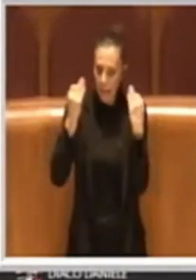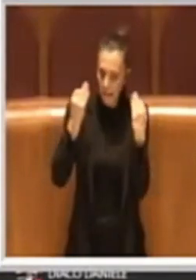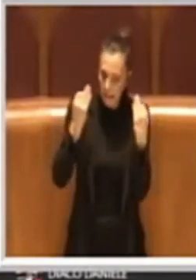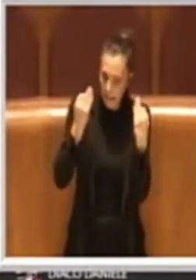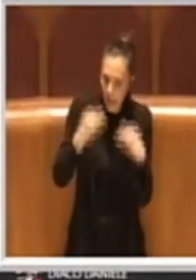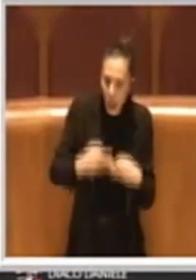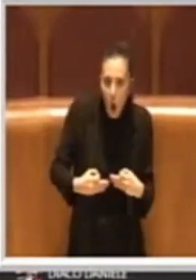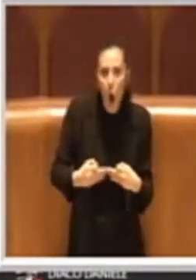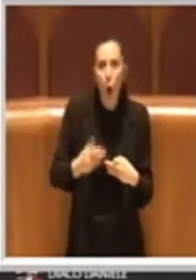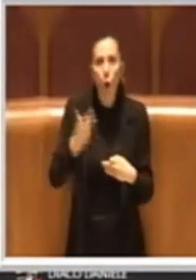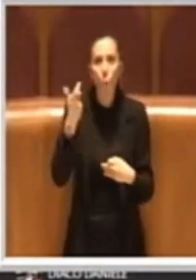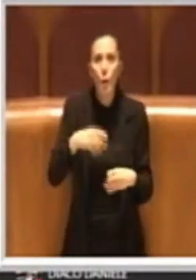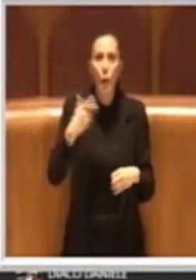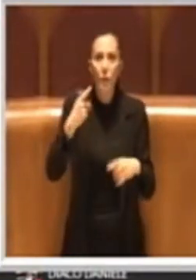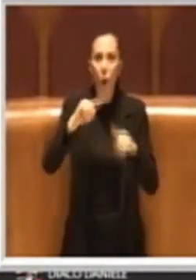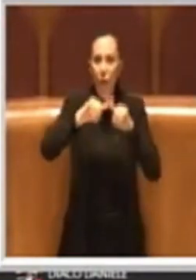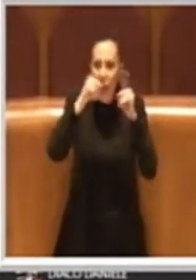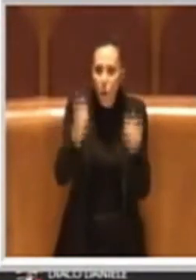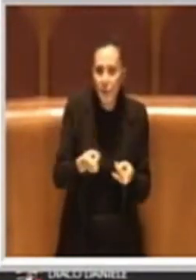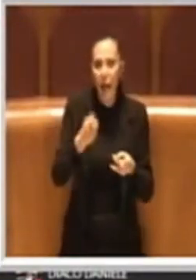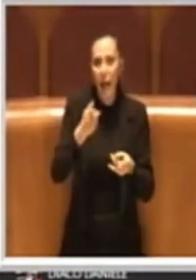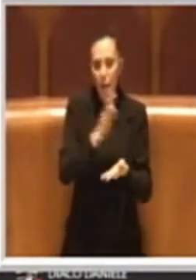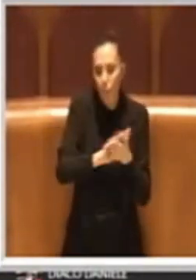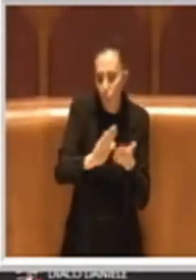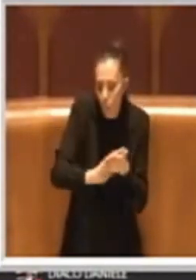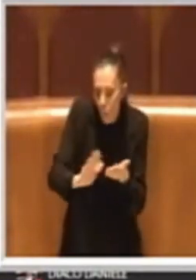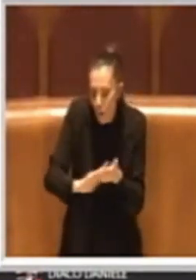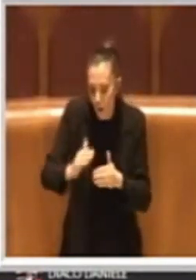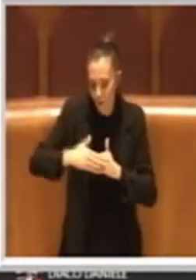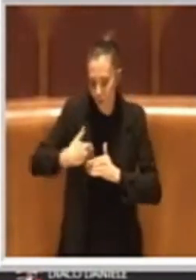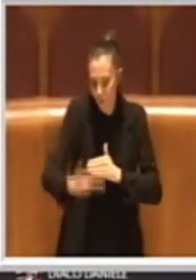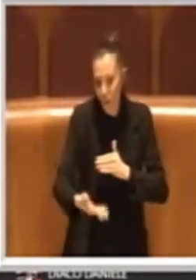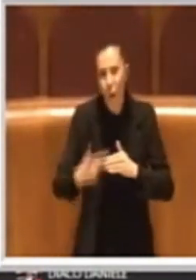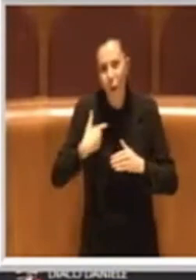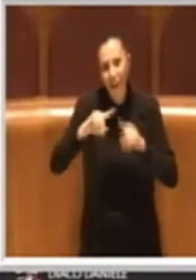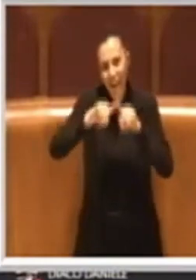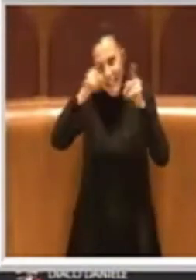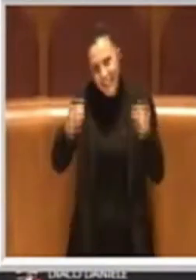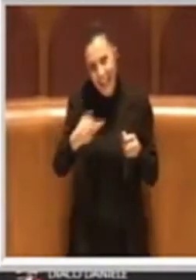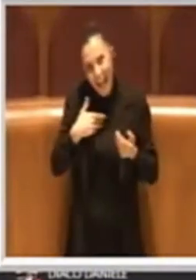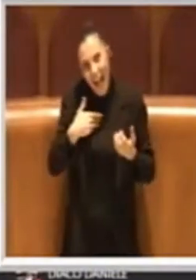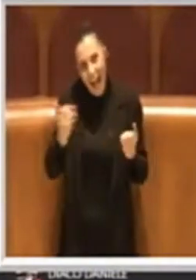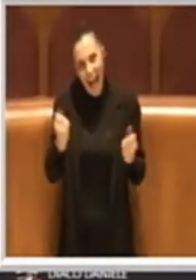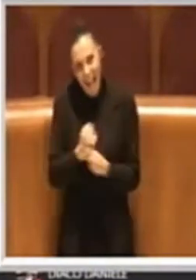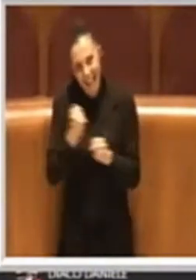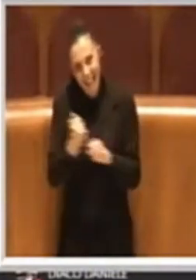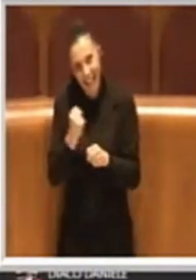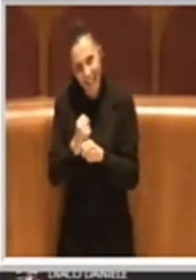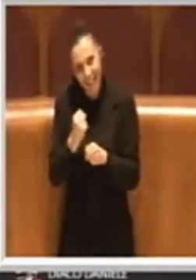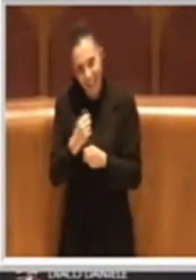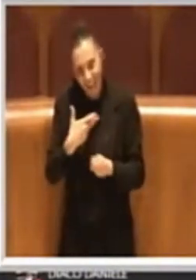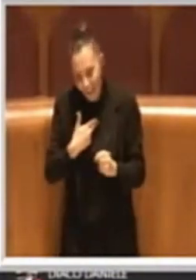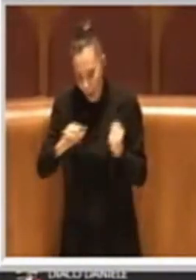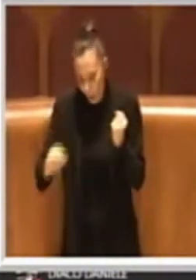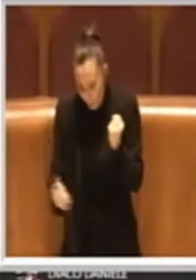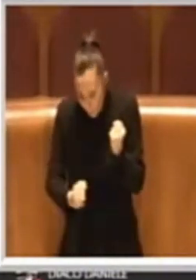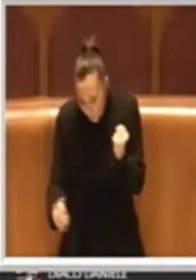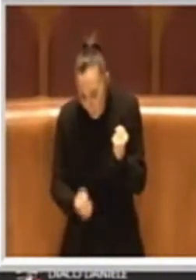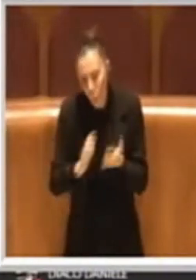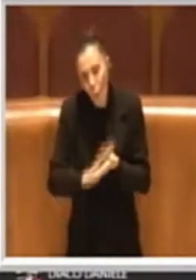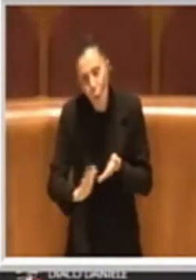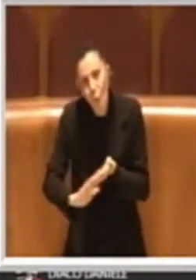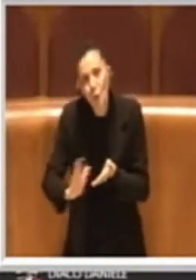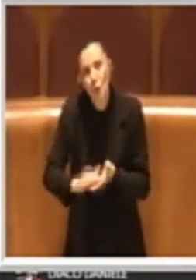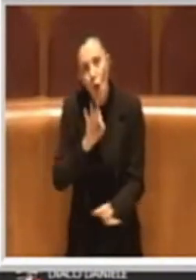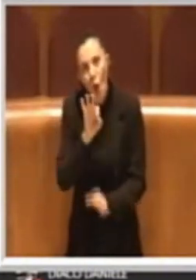'operatore pulisce banalmente il solo pubblico di fronte alla propria attività e lo cura come